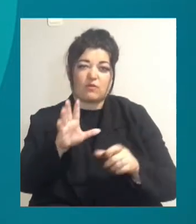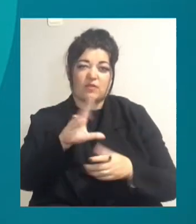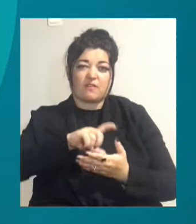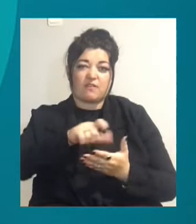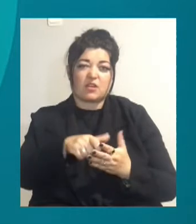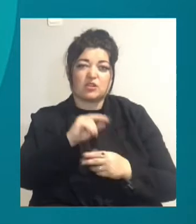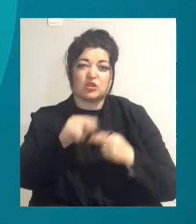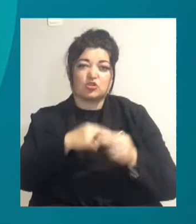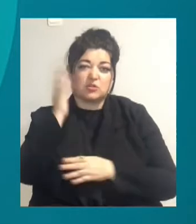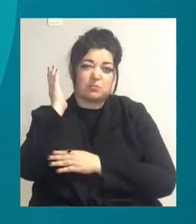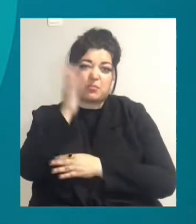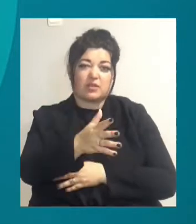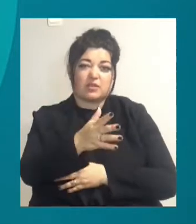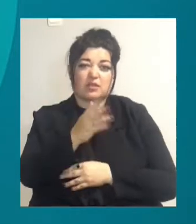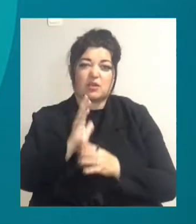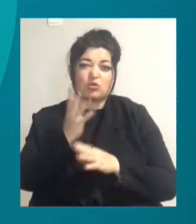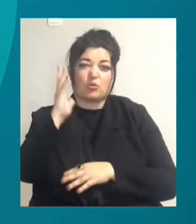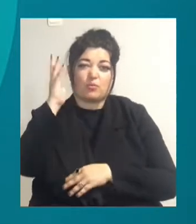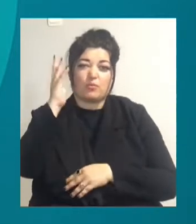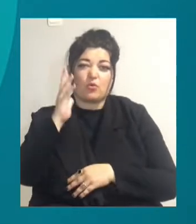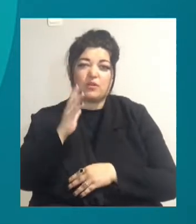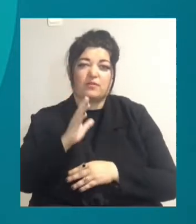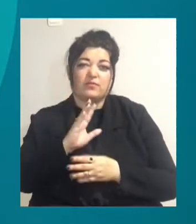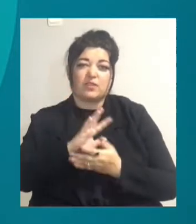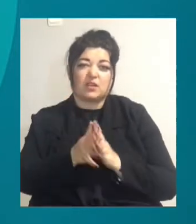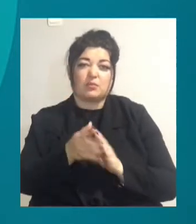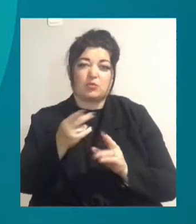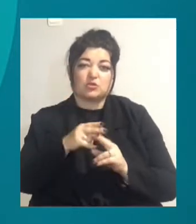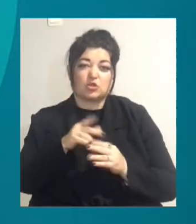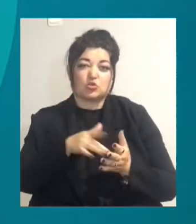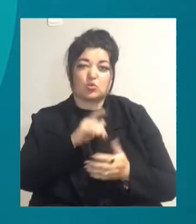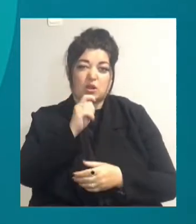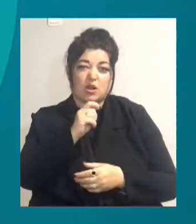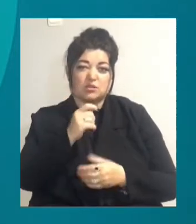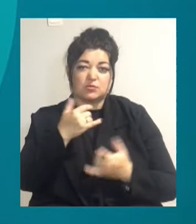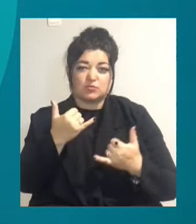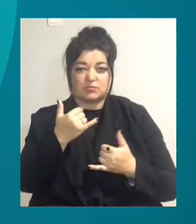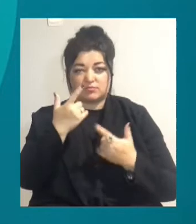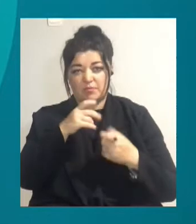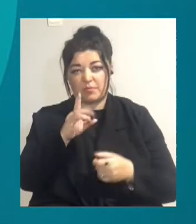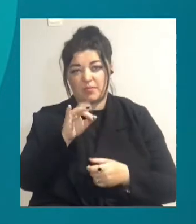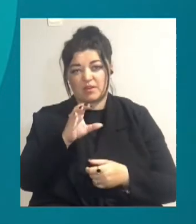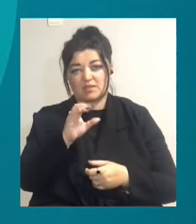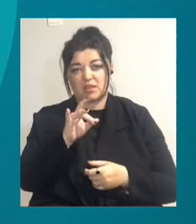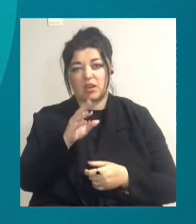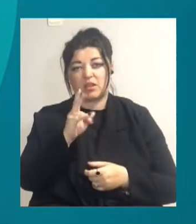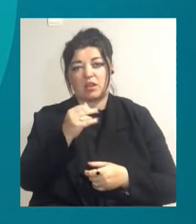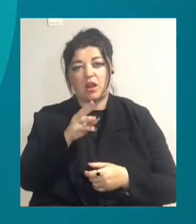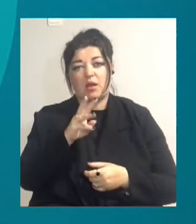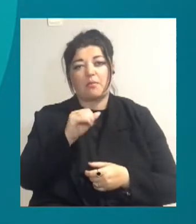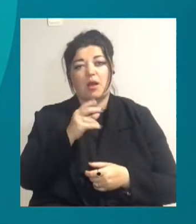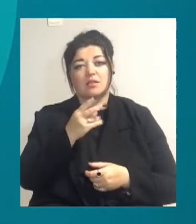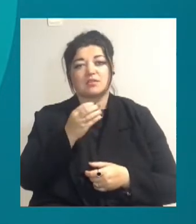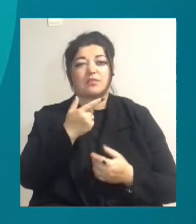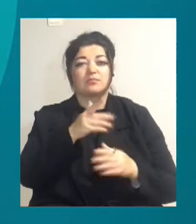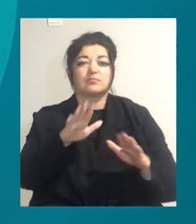тополі, відселили. Про це ж журналістам Суспільного повідомила прес-секретарка Одеської мерії Наталія Мальцеве. Жінці запропонували переїхати